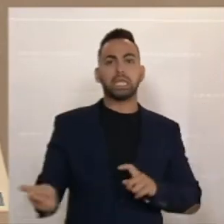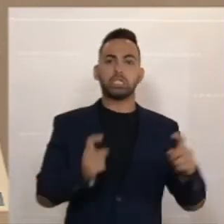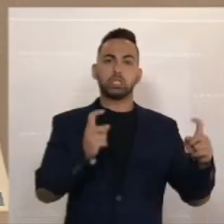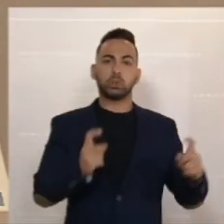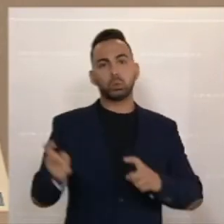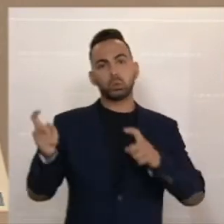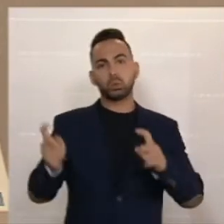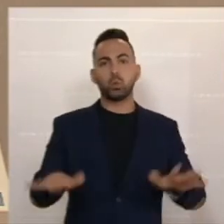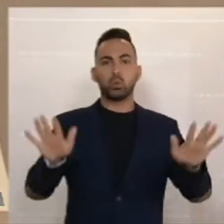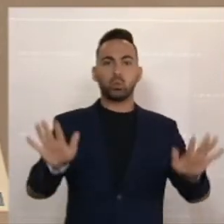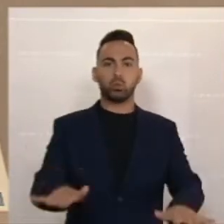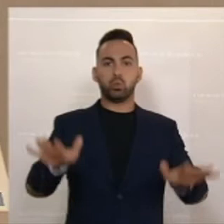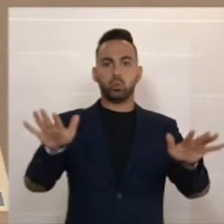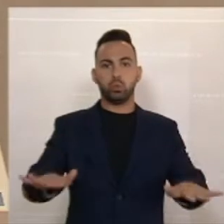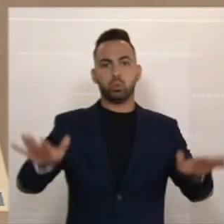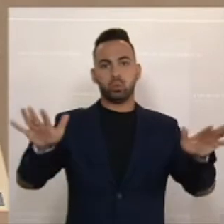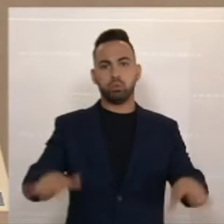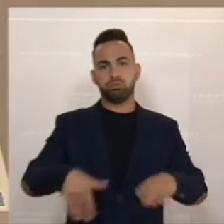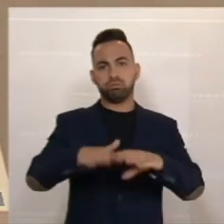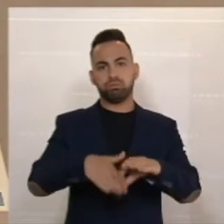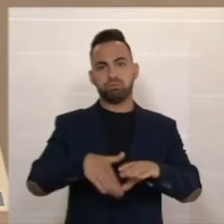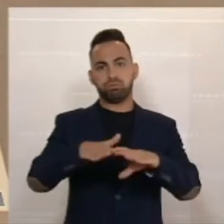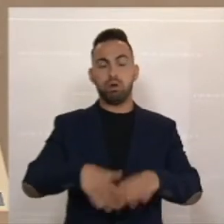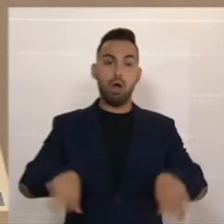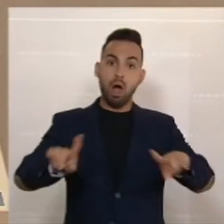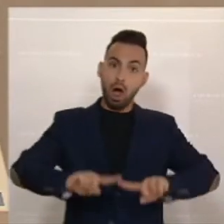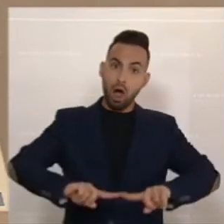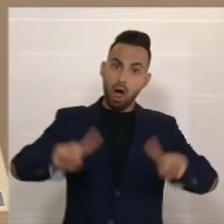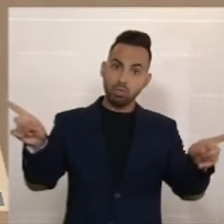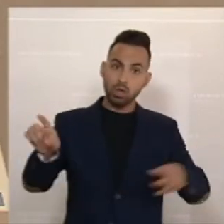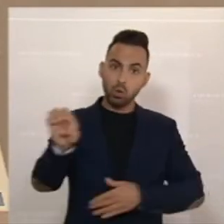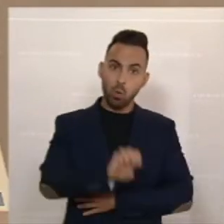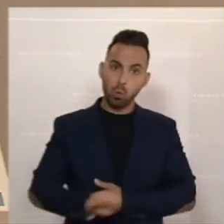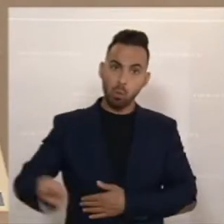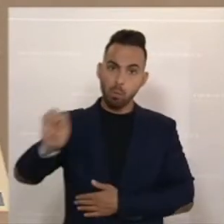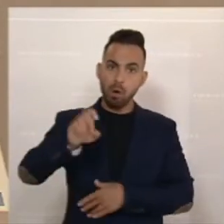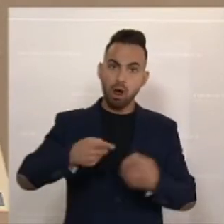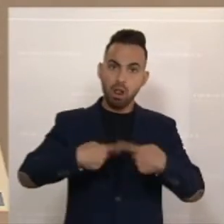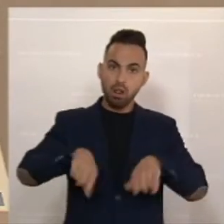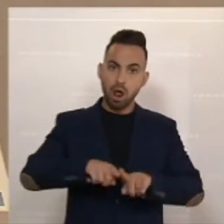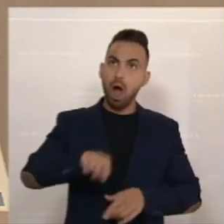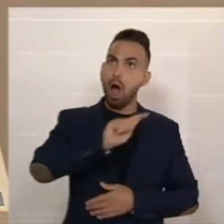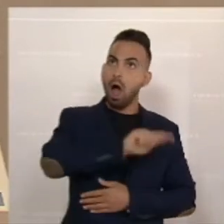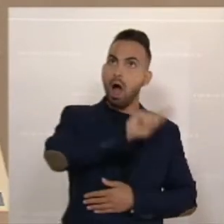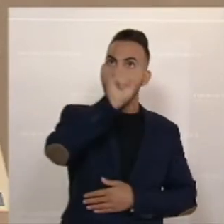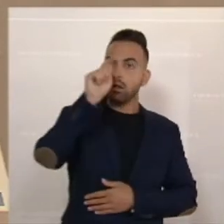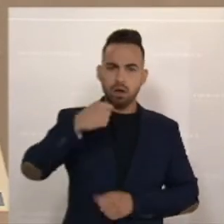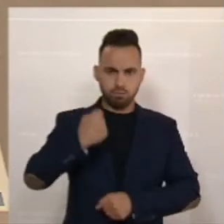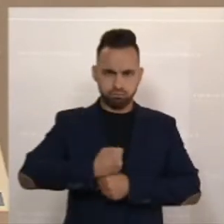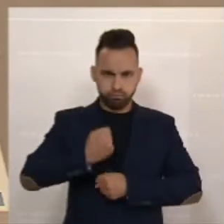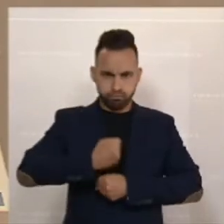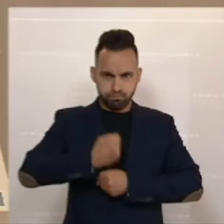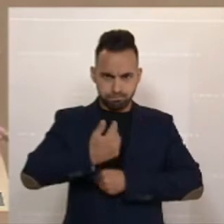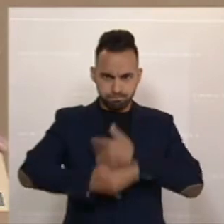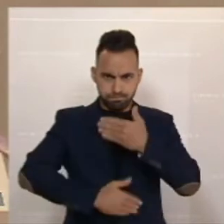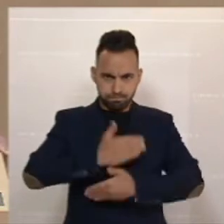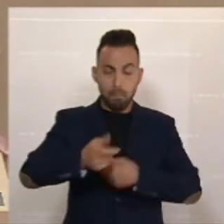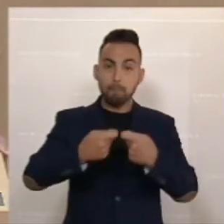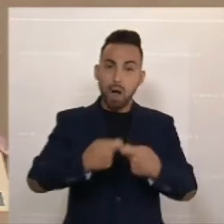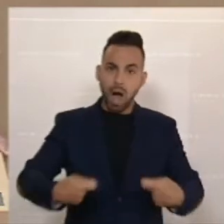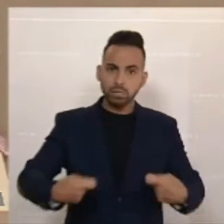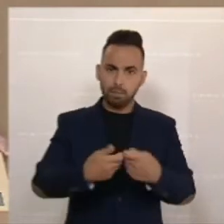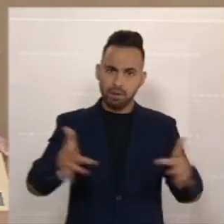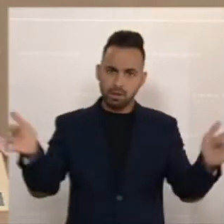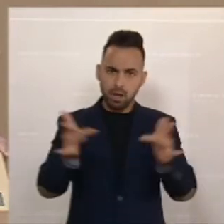beschwichtigten Sie. Während andere europäische Länder da ganz anders drauf waren und seit Monaten Maßnahmen gegen die